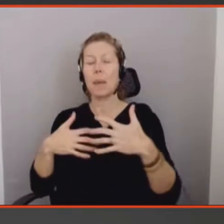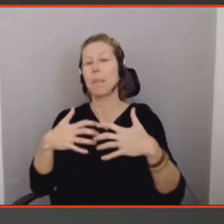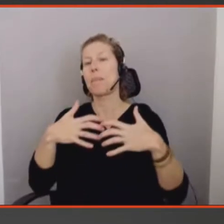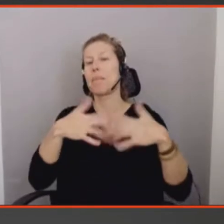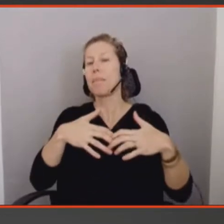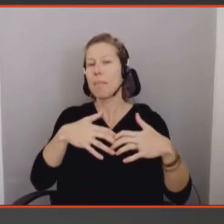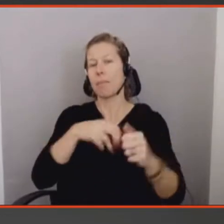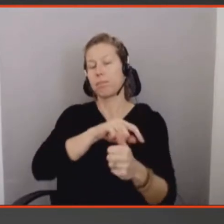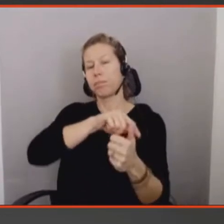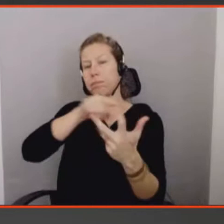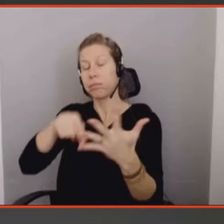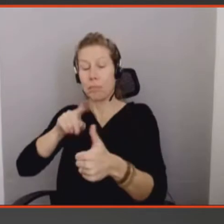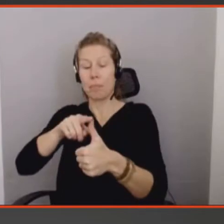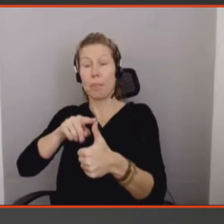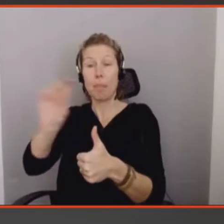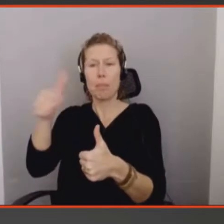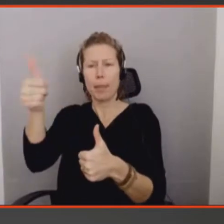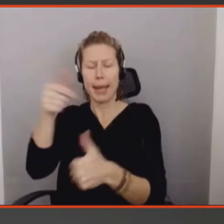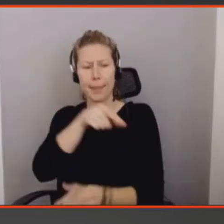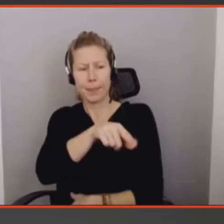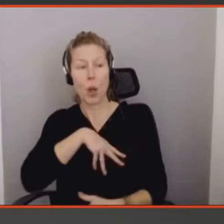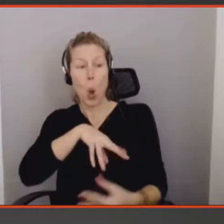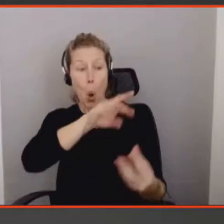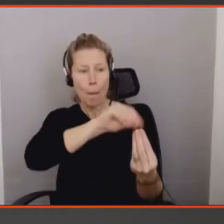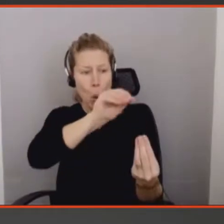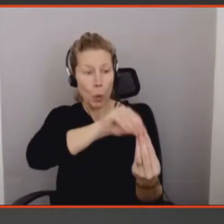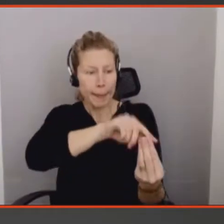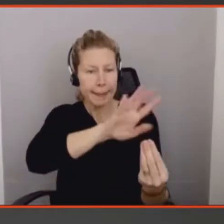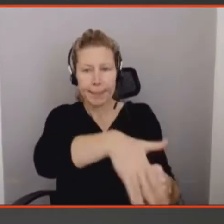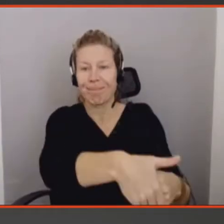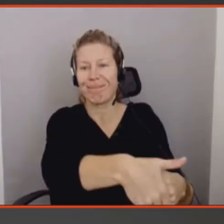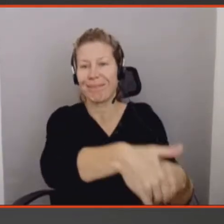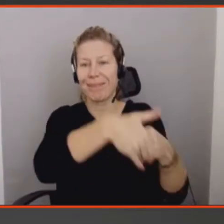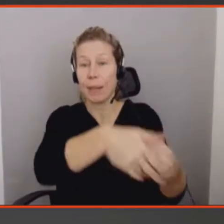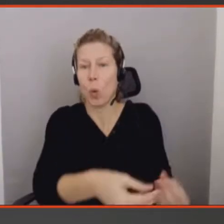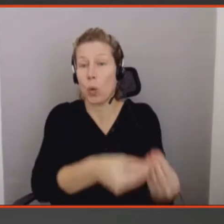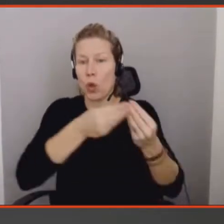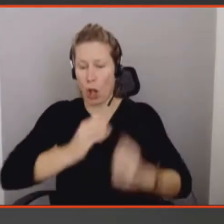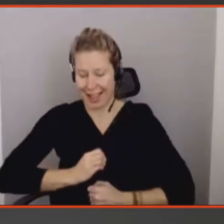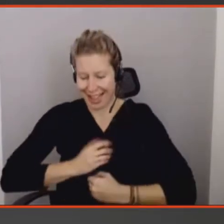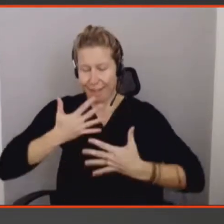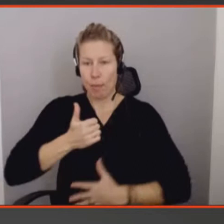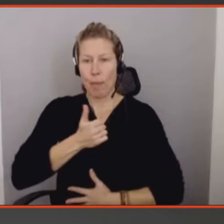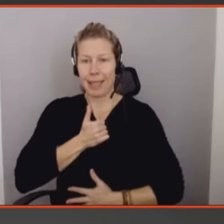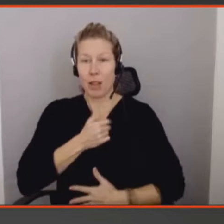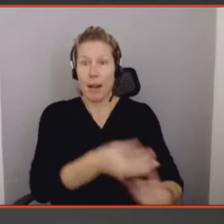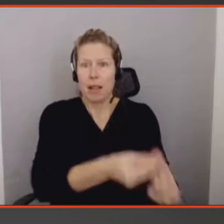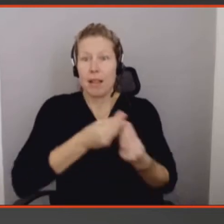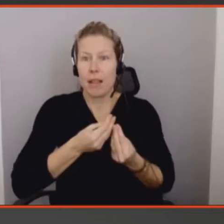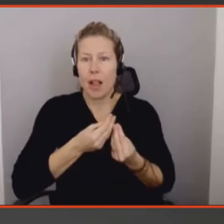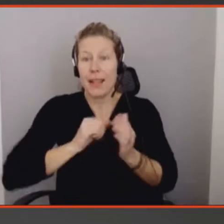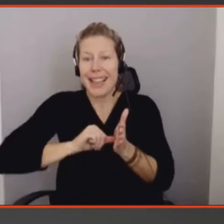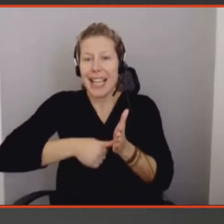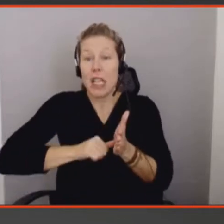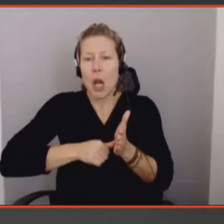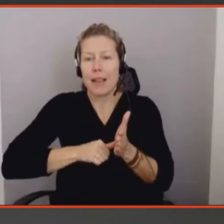demander à quel point le produit soutient le développement personnel, comment il contribue au sens de l'identité des gens. La deuxième, c est qu'il